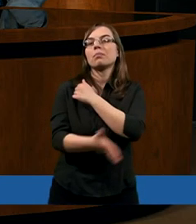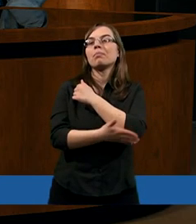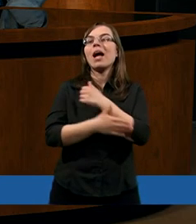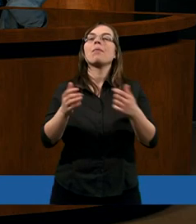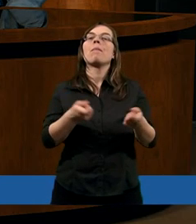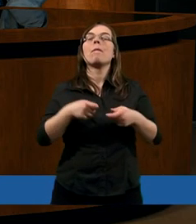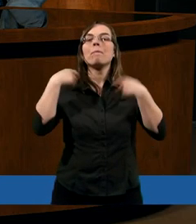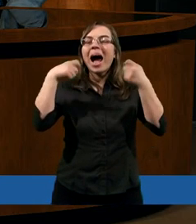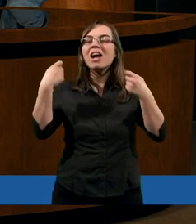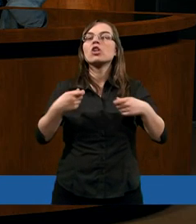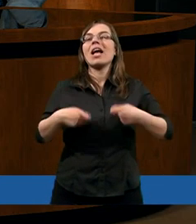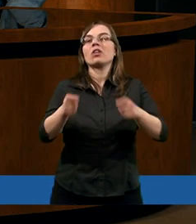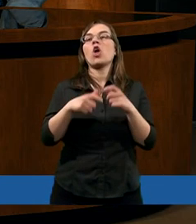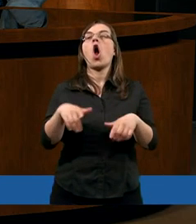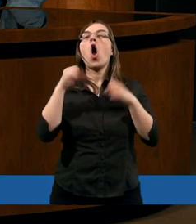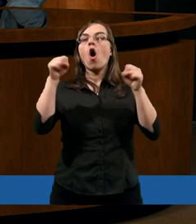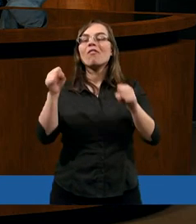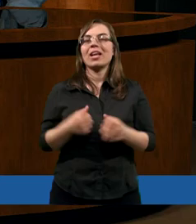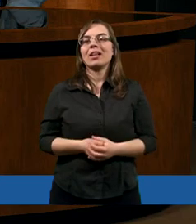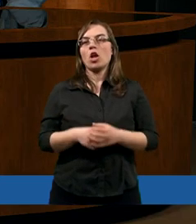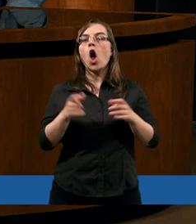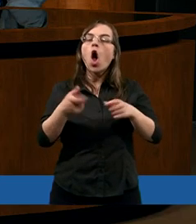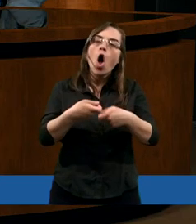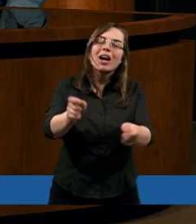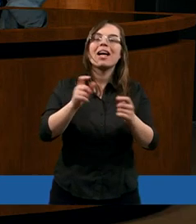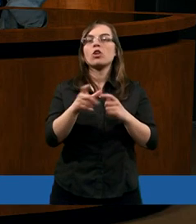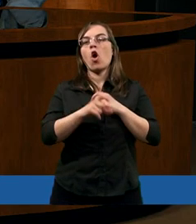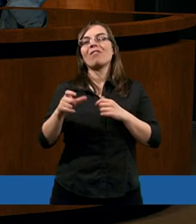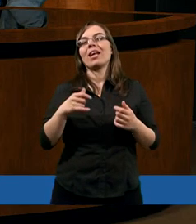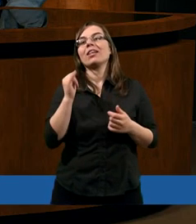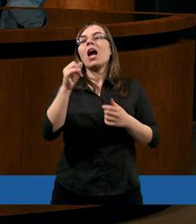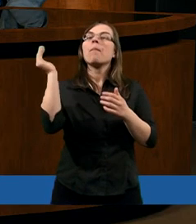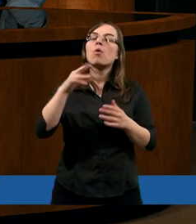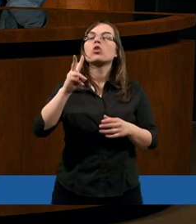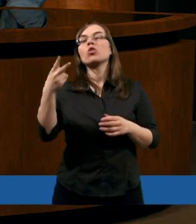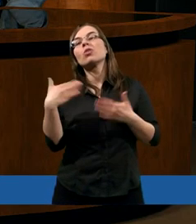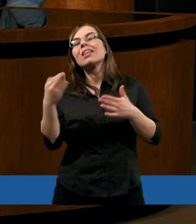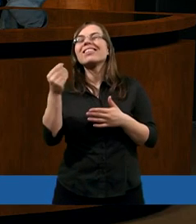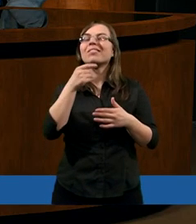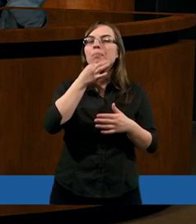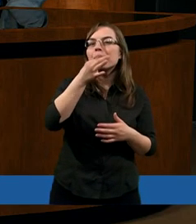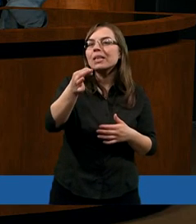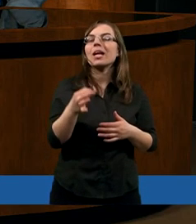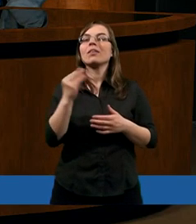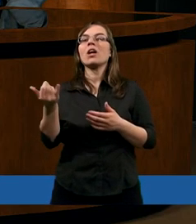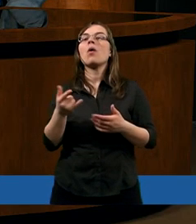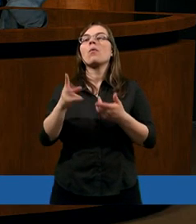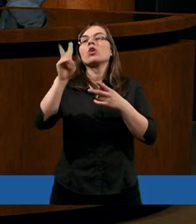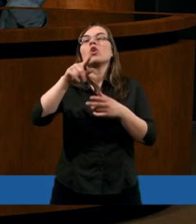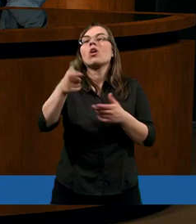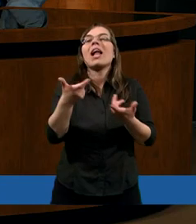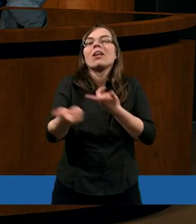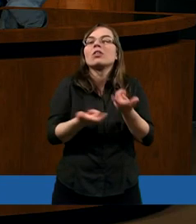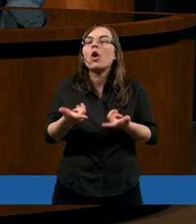pasienie trzody Bożej? A może z drugiej strony jeszcze zapytam, tu przede wszystkim chyba